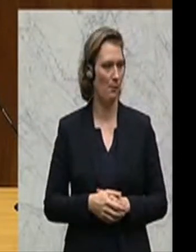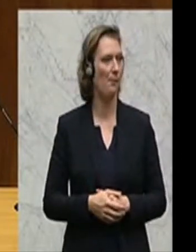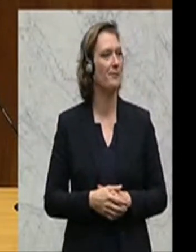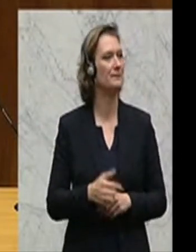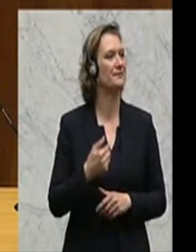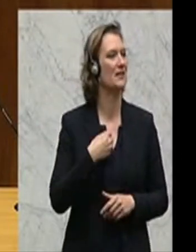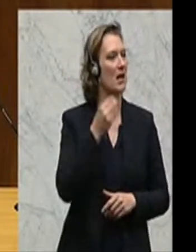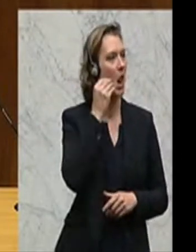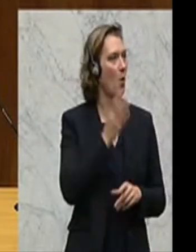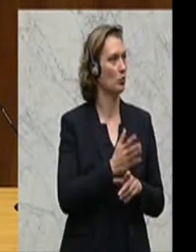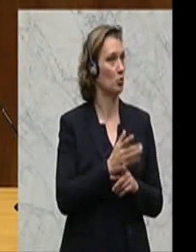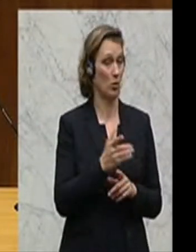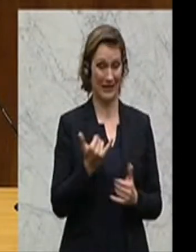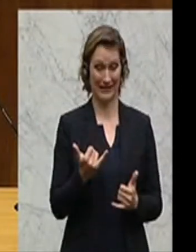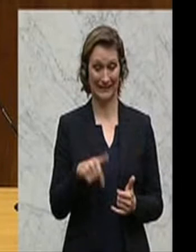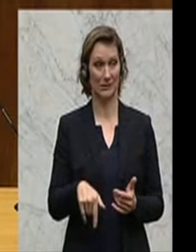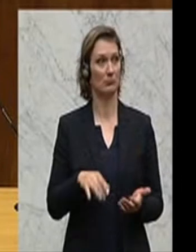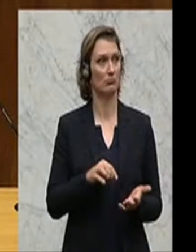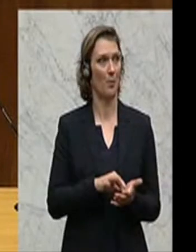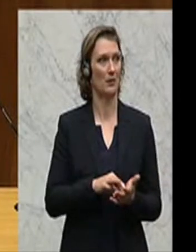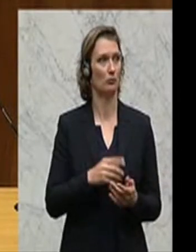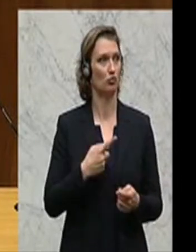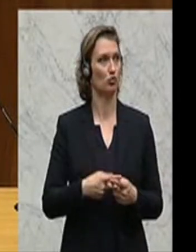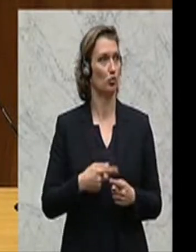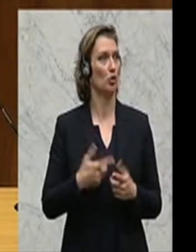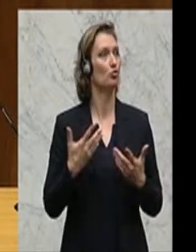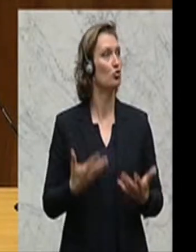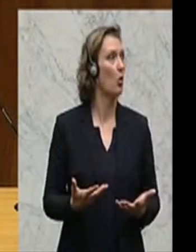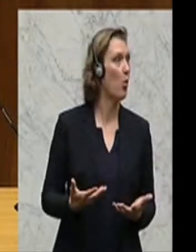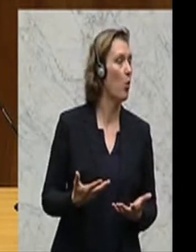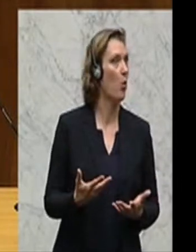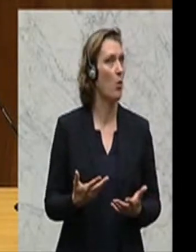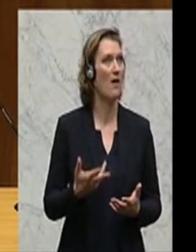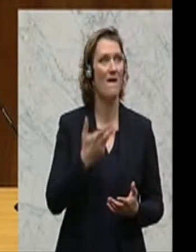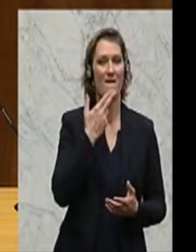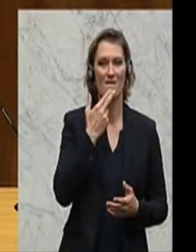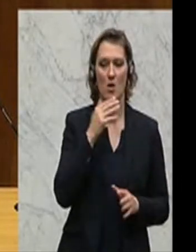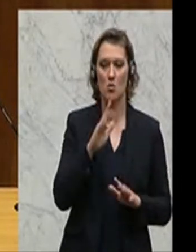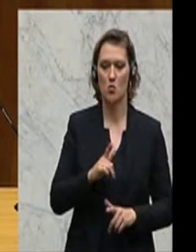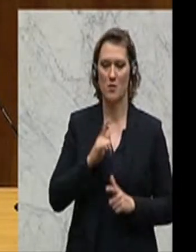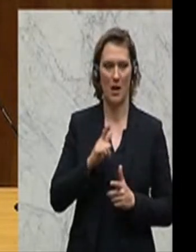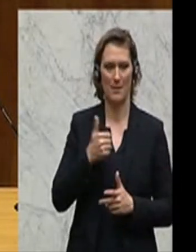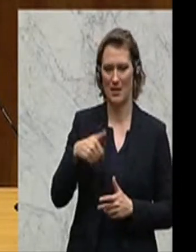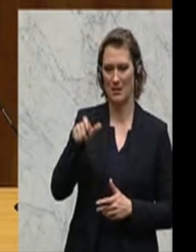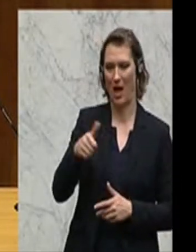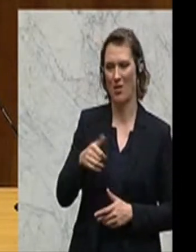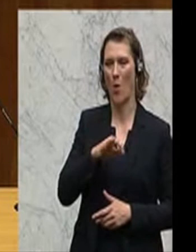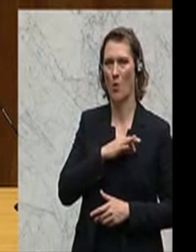Und ich glaube, dass genau in dieser Stunde, so wie was den Hinterbliebenen, des einen Kollegen,